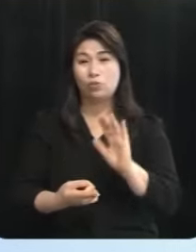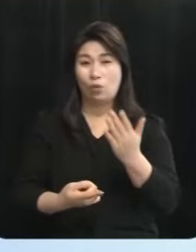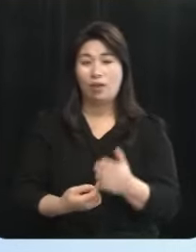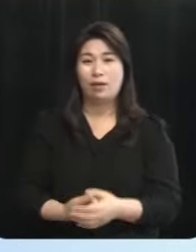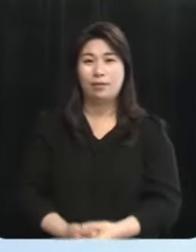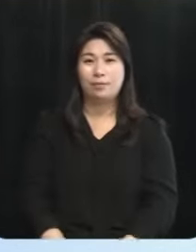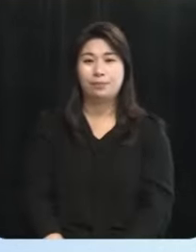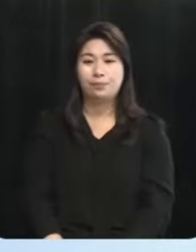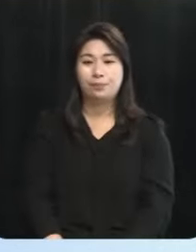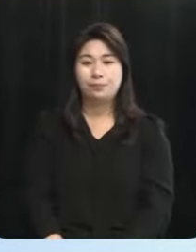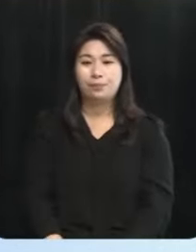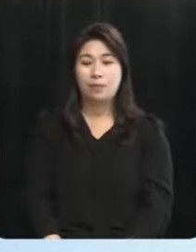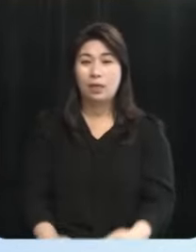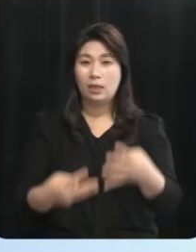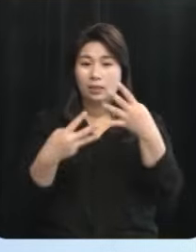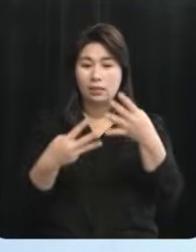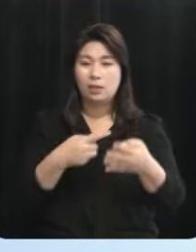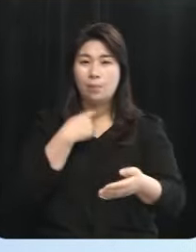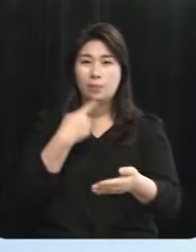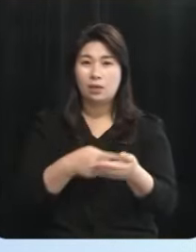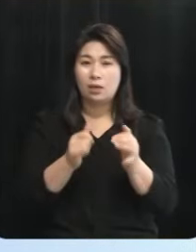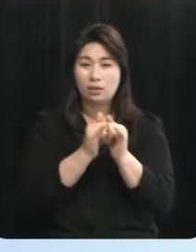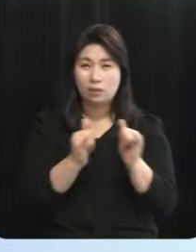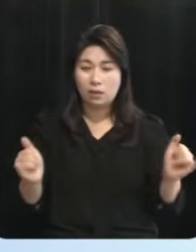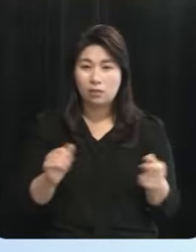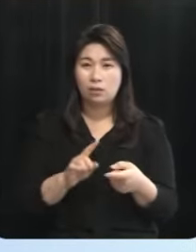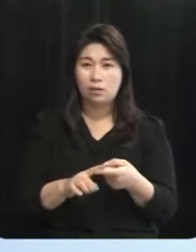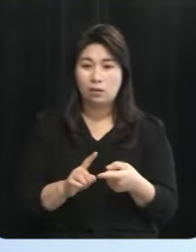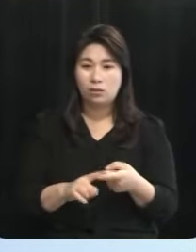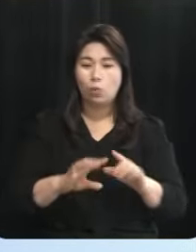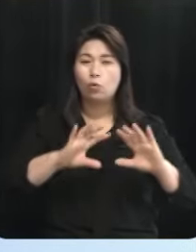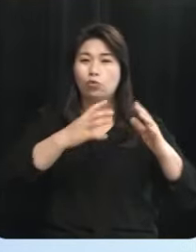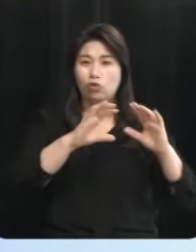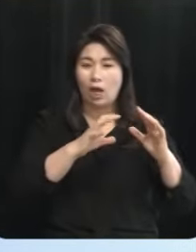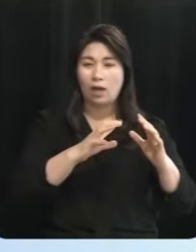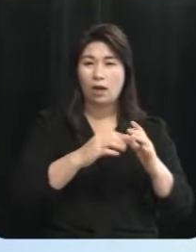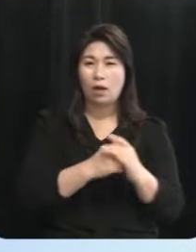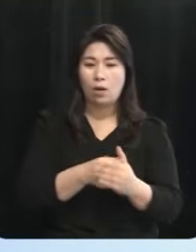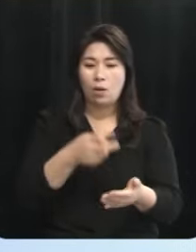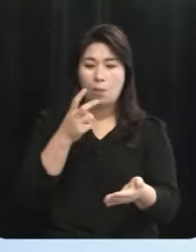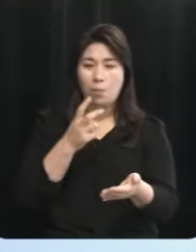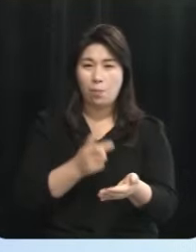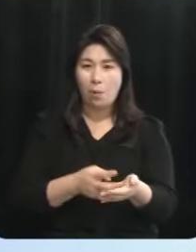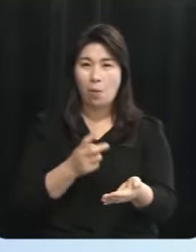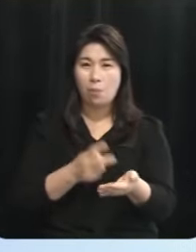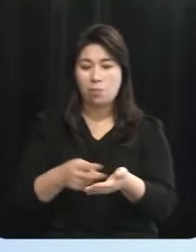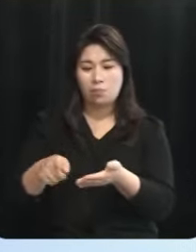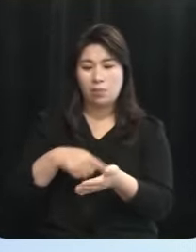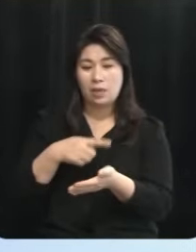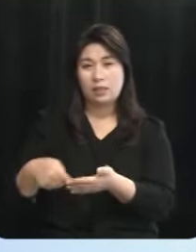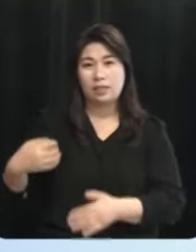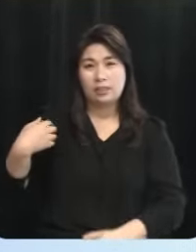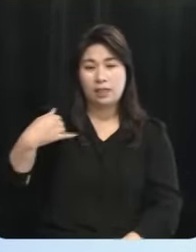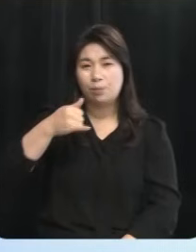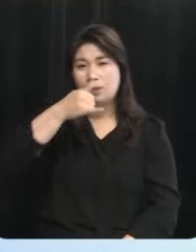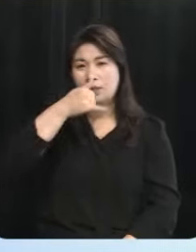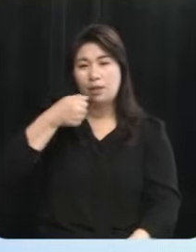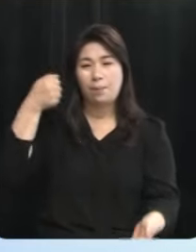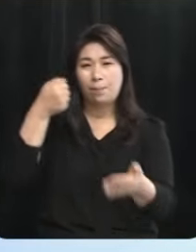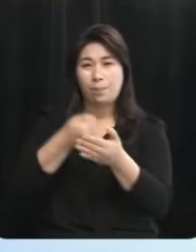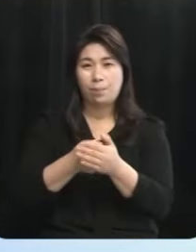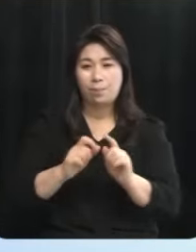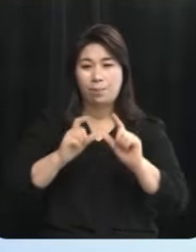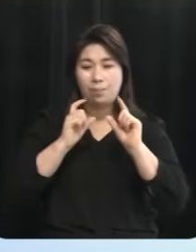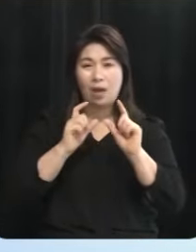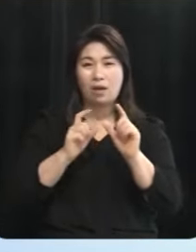그리고 4.3 피해자들에 대해서는 국가가 법적으로 배상 책임을 진다는 판결이 있었고